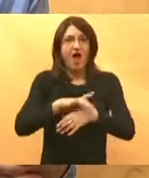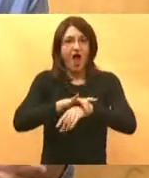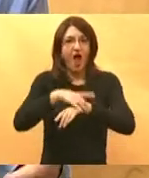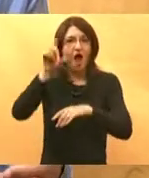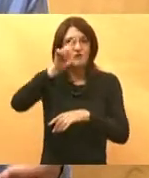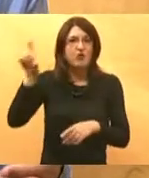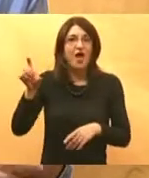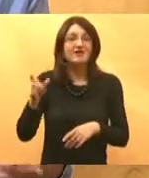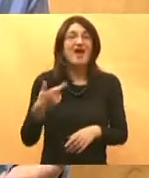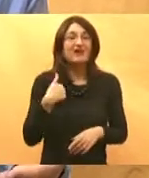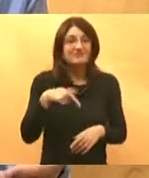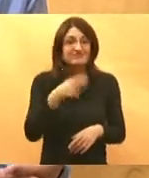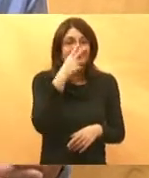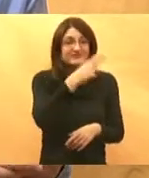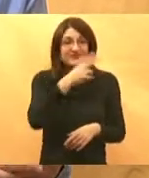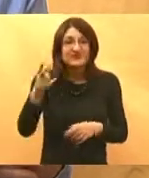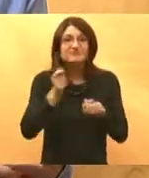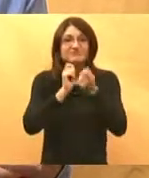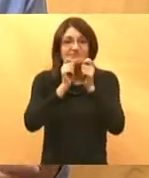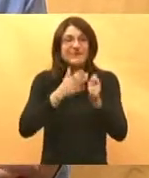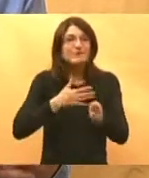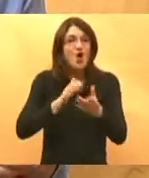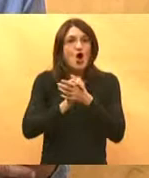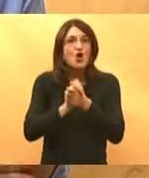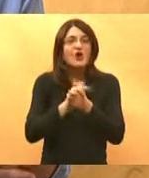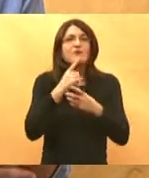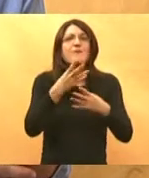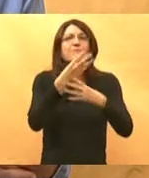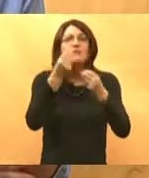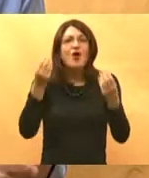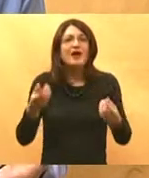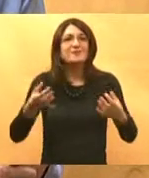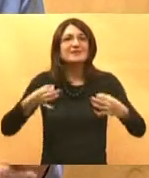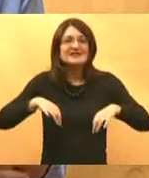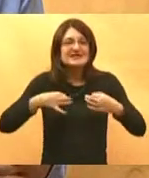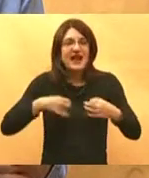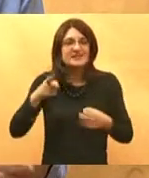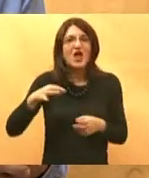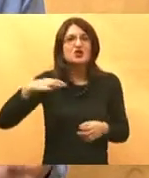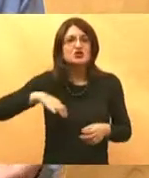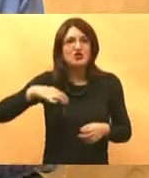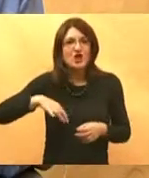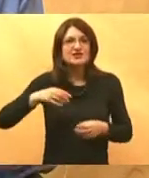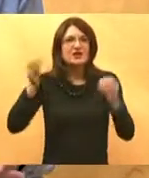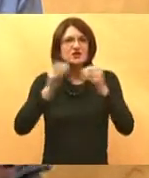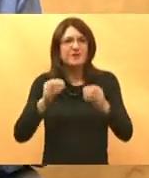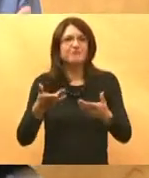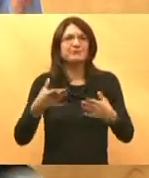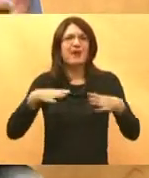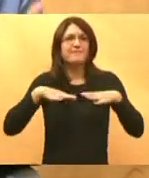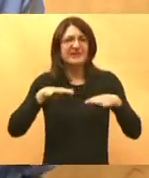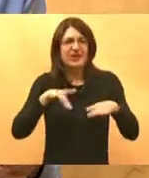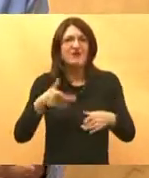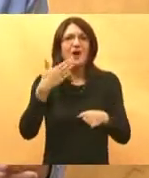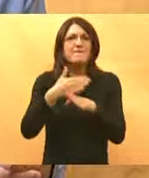koliko ja vidim iz svog dijela sustava i razgovorom s kolegama, događa se to da brojni dijelovi zdravstvenog i socijalnog sustava, dakle i mirovinskog socijalna